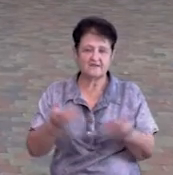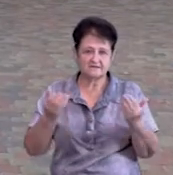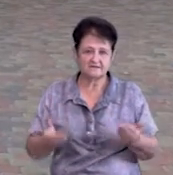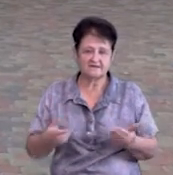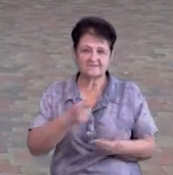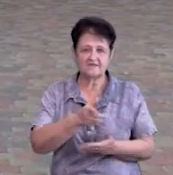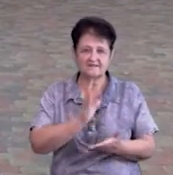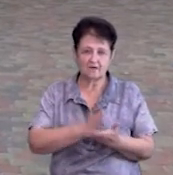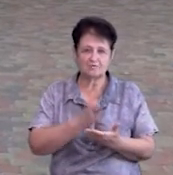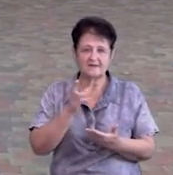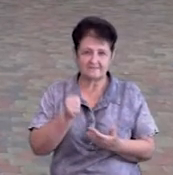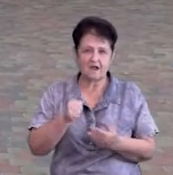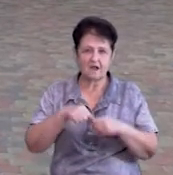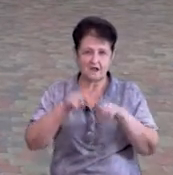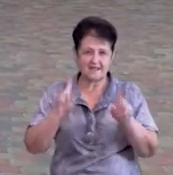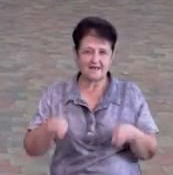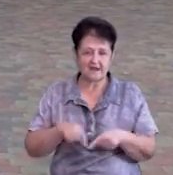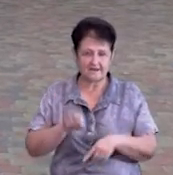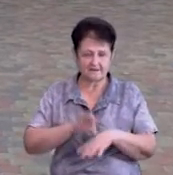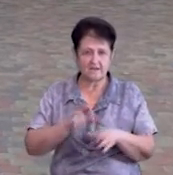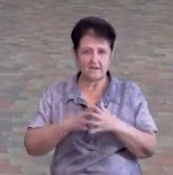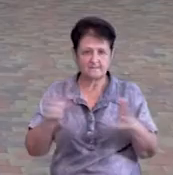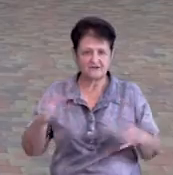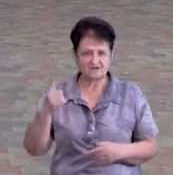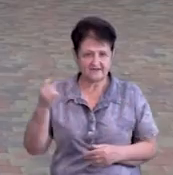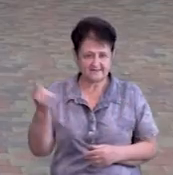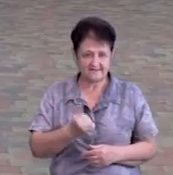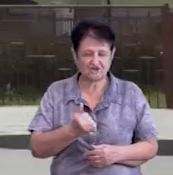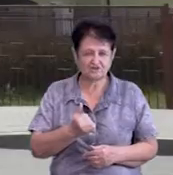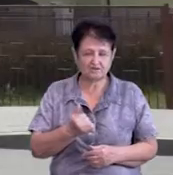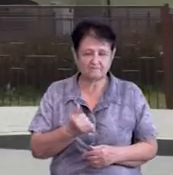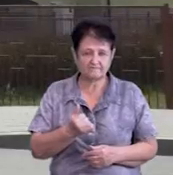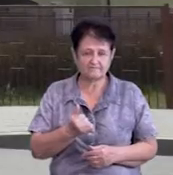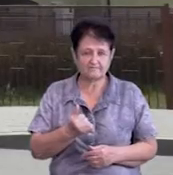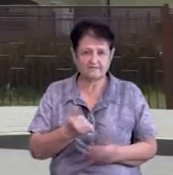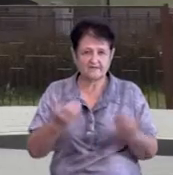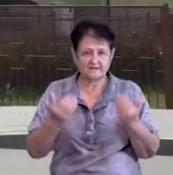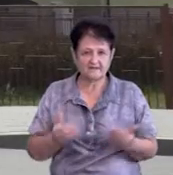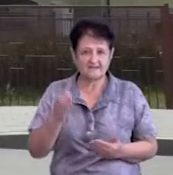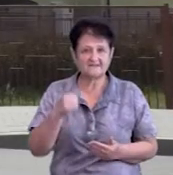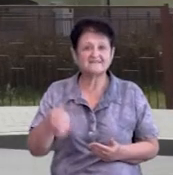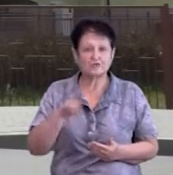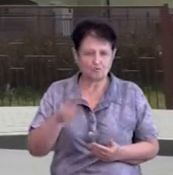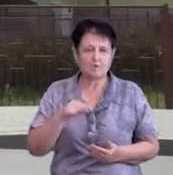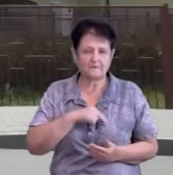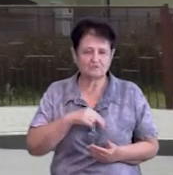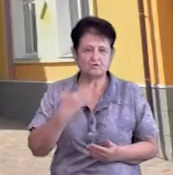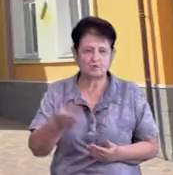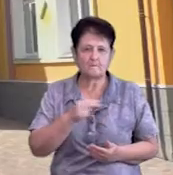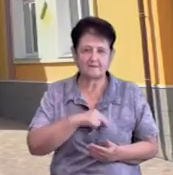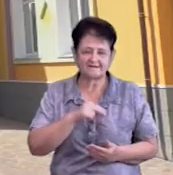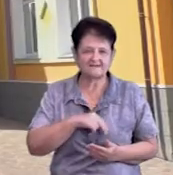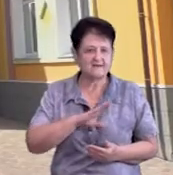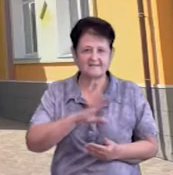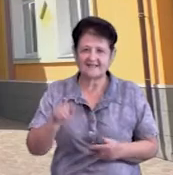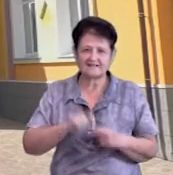Зараз вона знаходиться на лікарняному, вже більше тижня. Нині садок працює. Його працівників